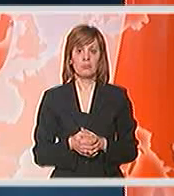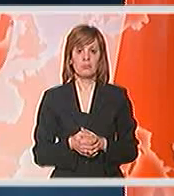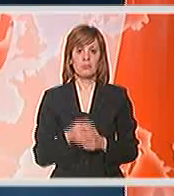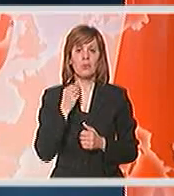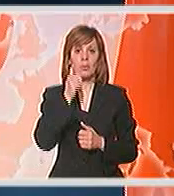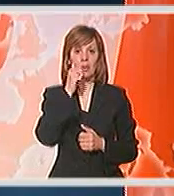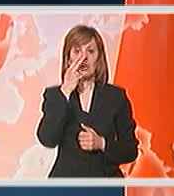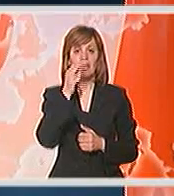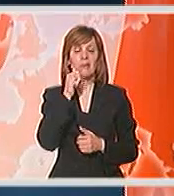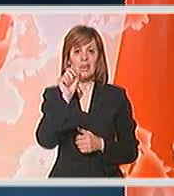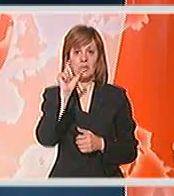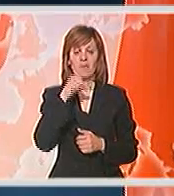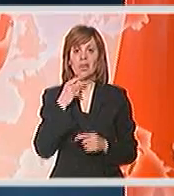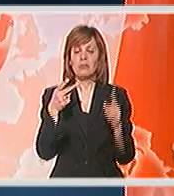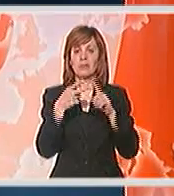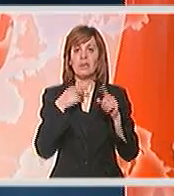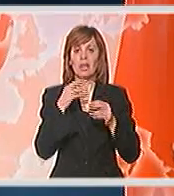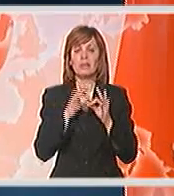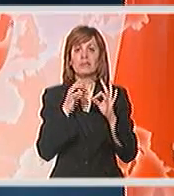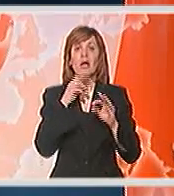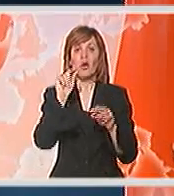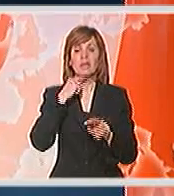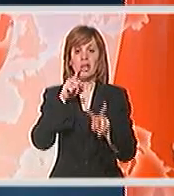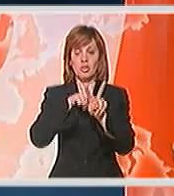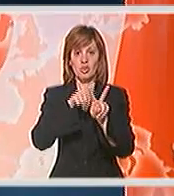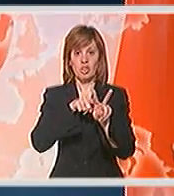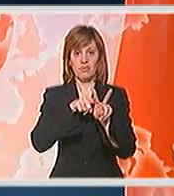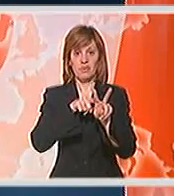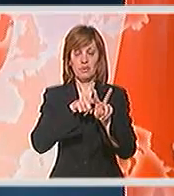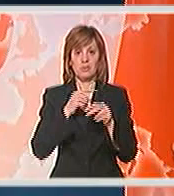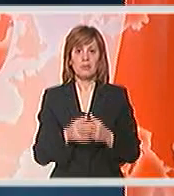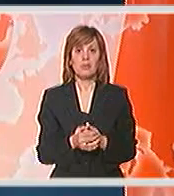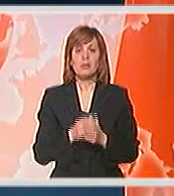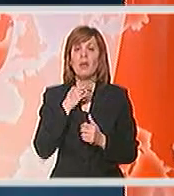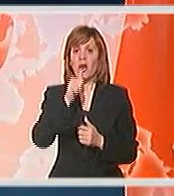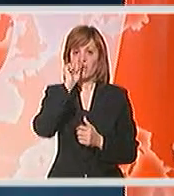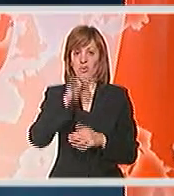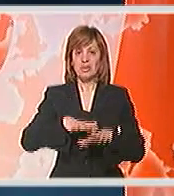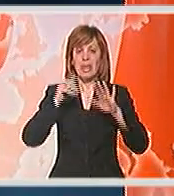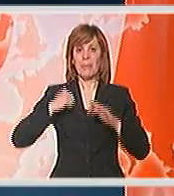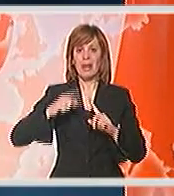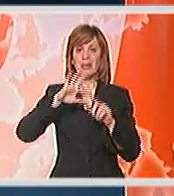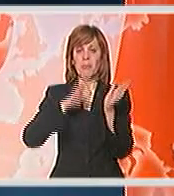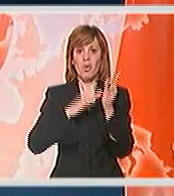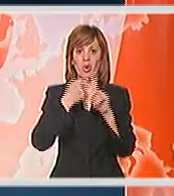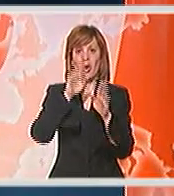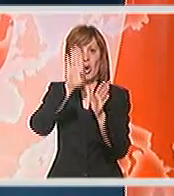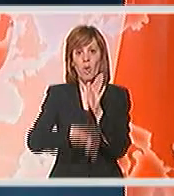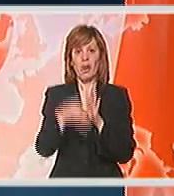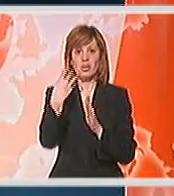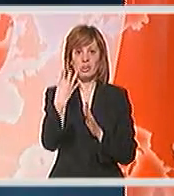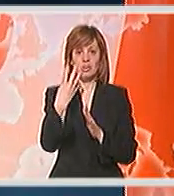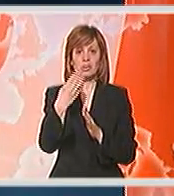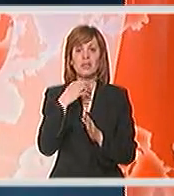Dobar dan, gledajte vesti u podne, ja sam Roksanda Đorđević. Vodostaj Belog Timoka opao je za 40